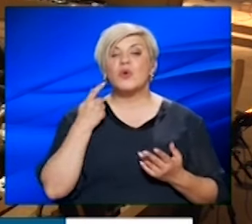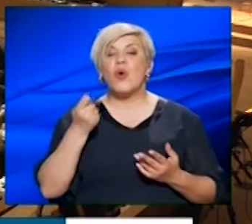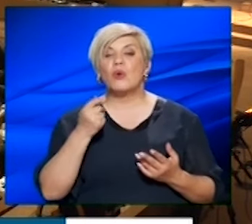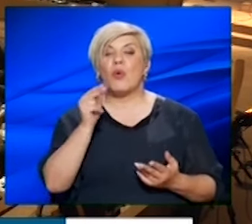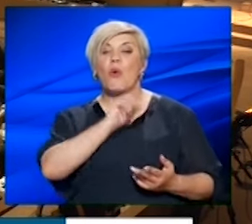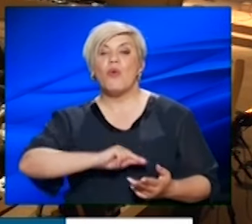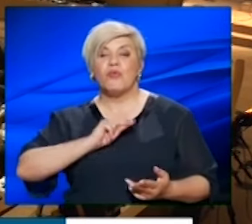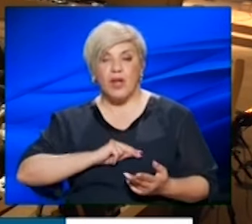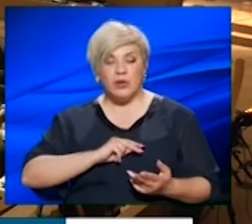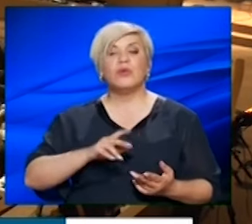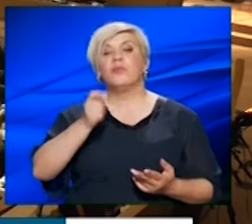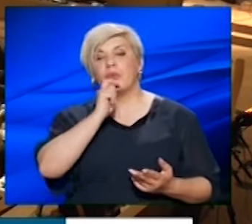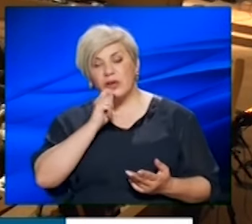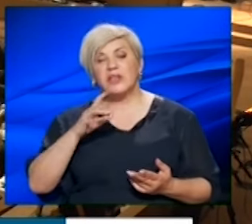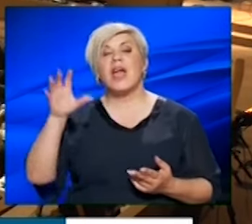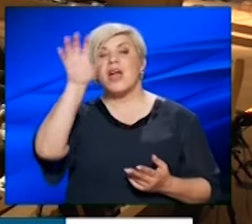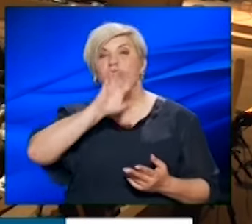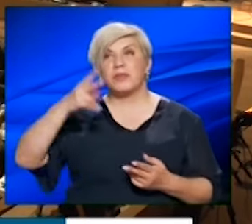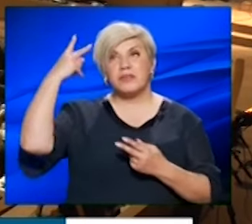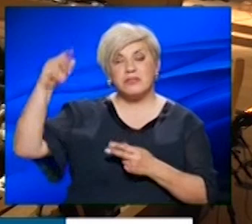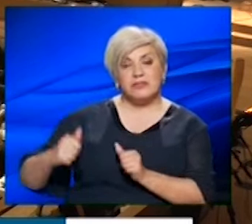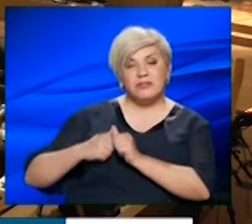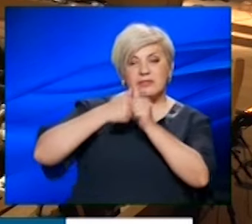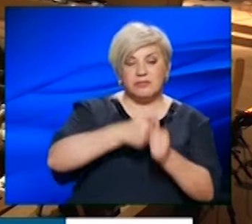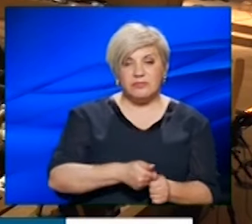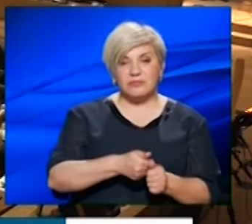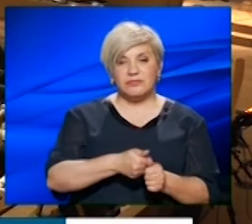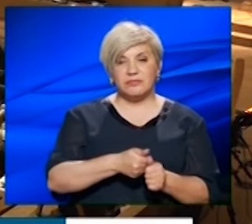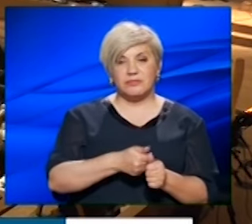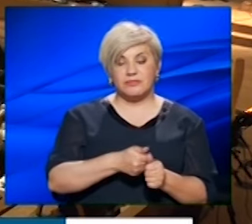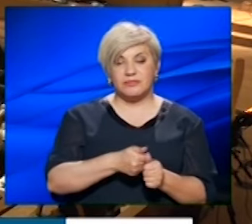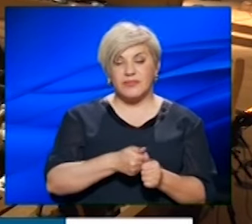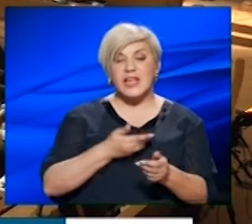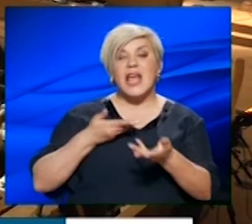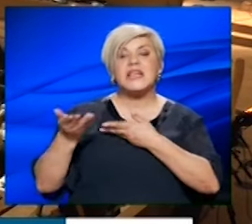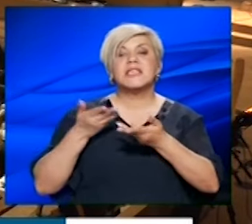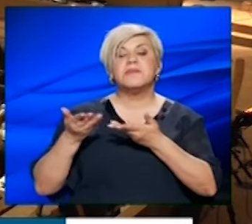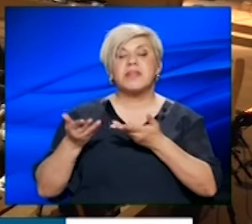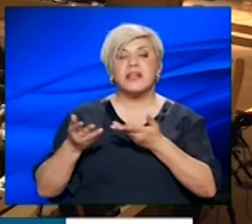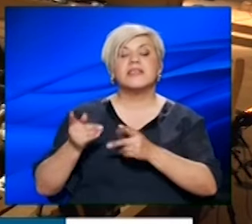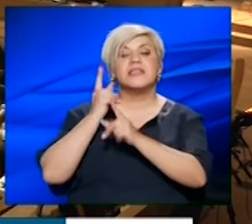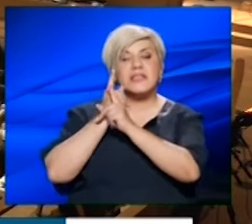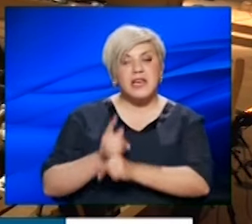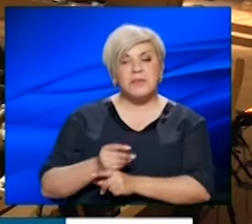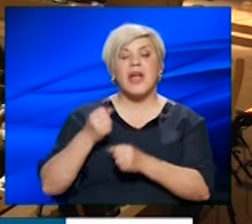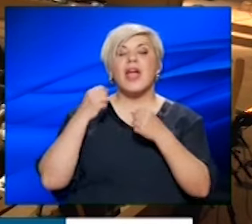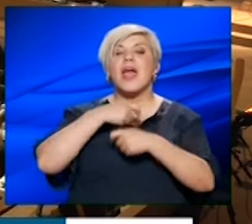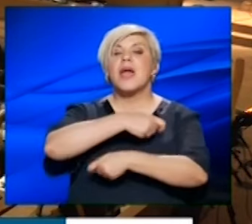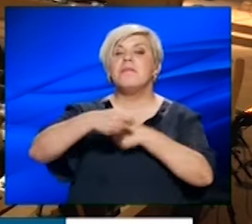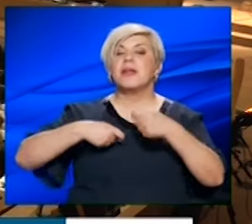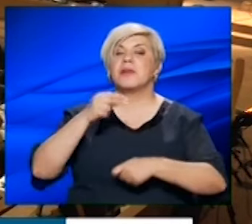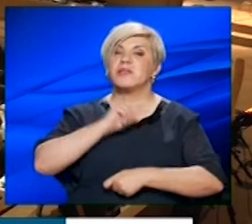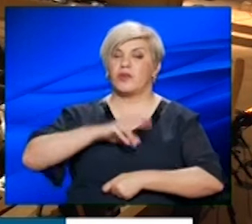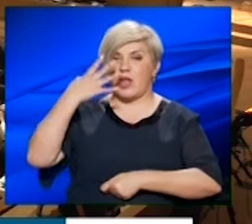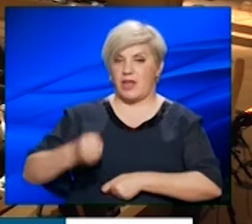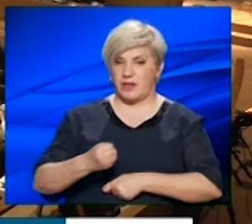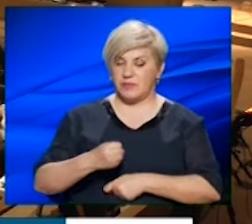-οφέλους που είναι πολιτική της Ευρωπαϊκής Ένωσης και εξυπηρετεί συγκεκριμένα επιχειρηματικά συμφέροντα